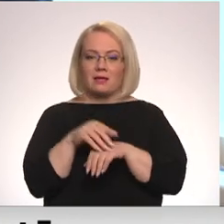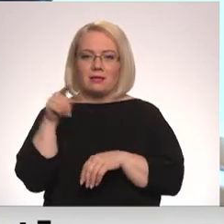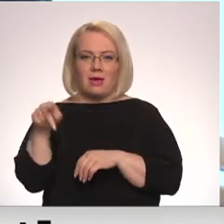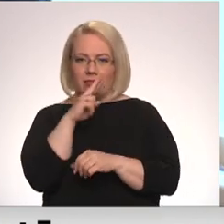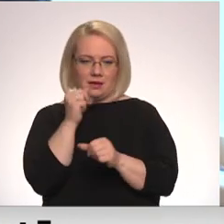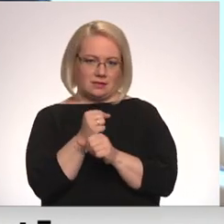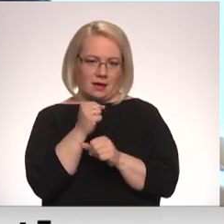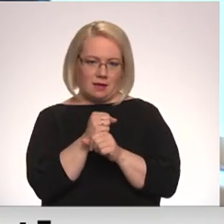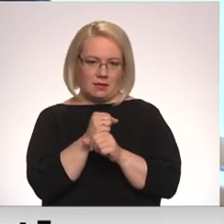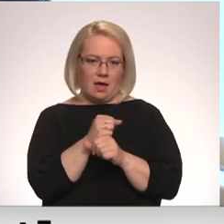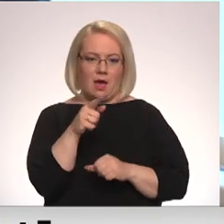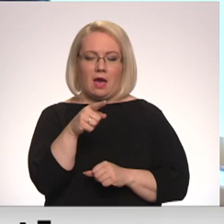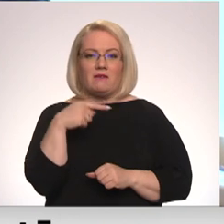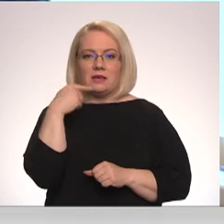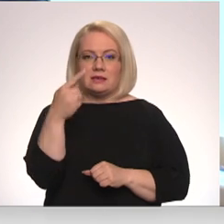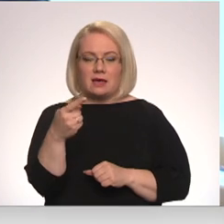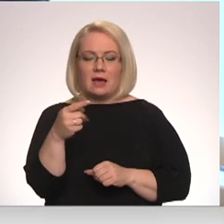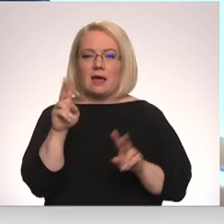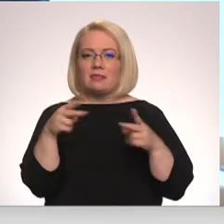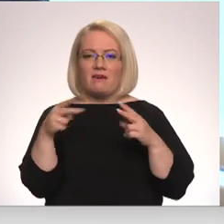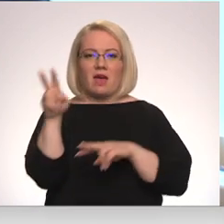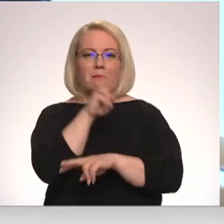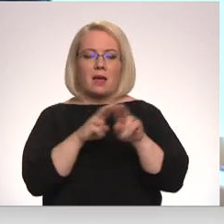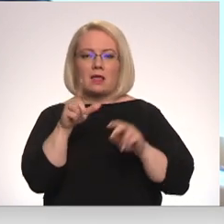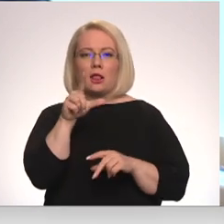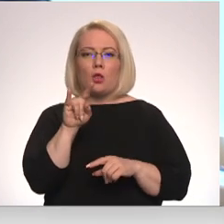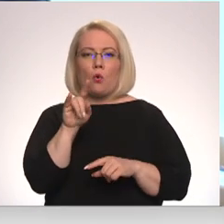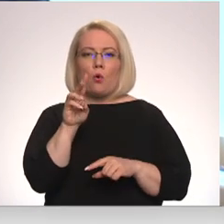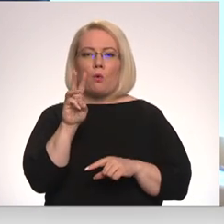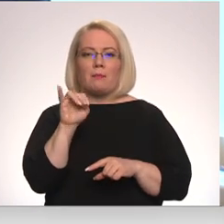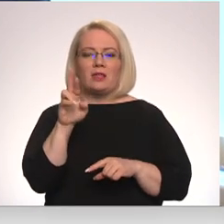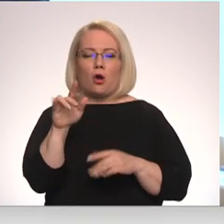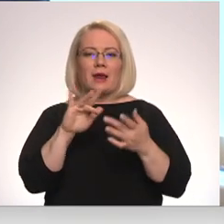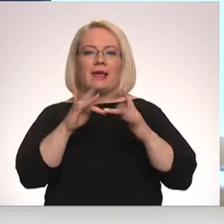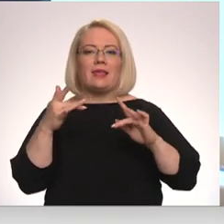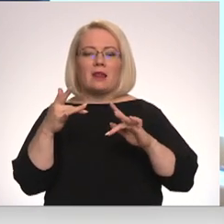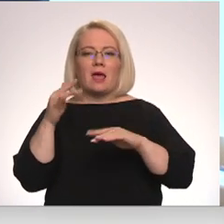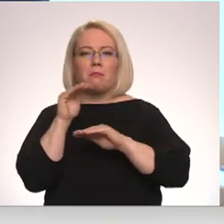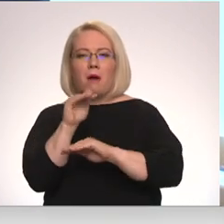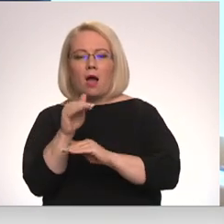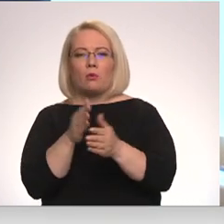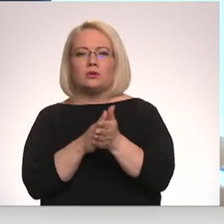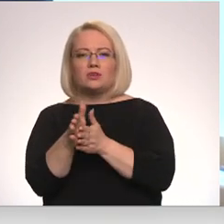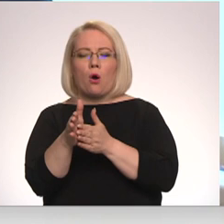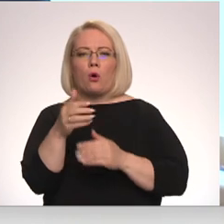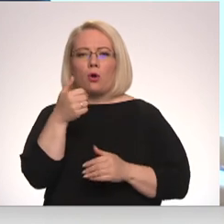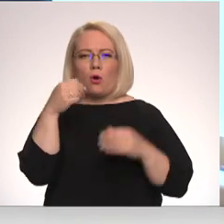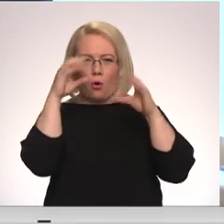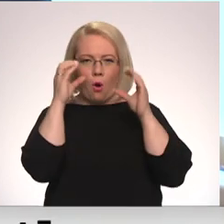nemeklēt šo Luminori internetbanku caur šīm Google vai kādām citām meklēšanas